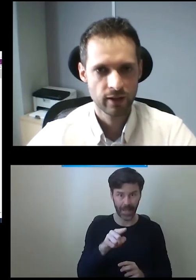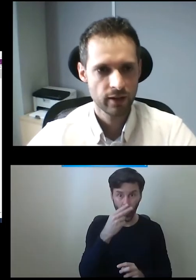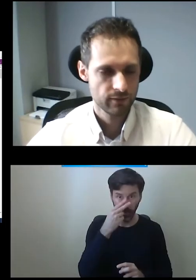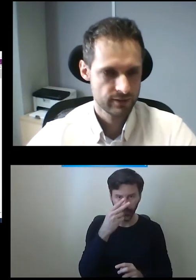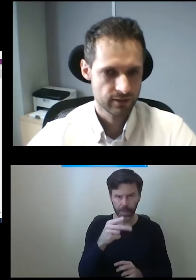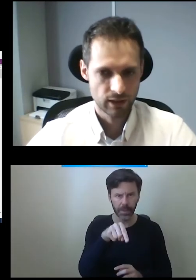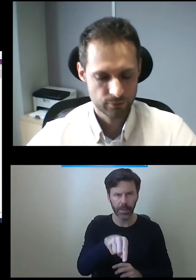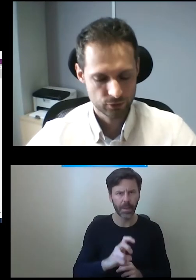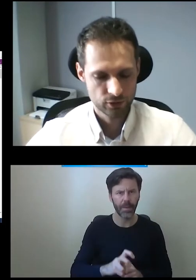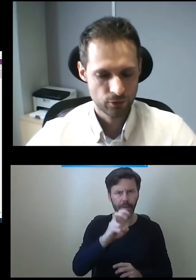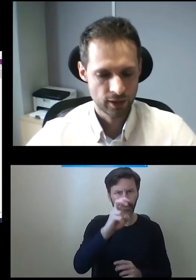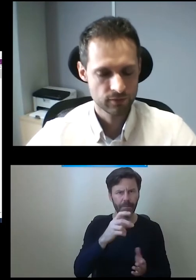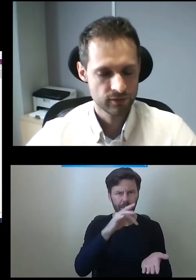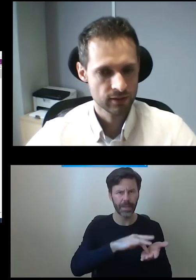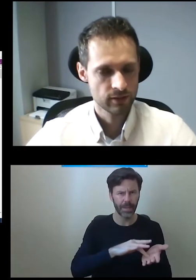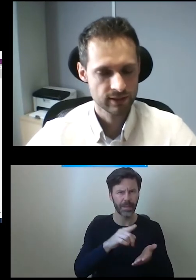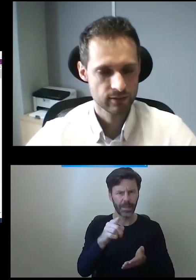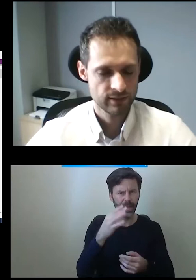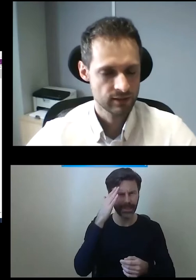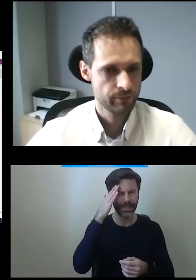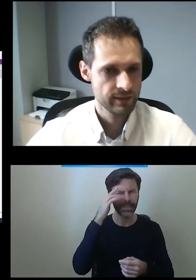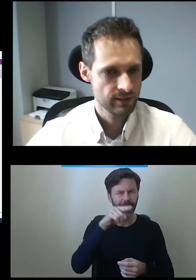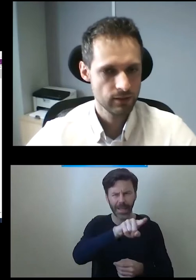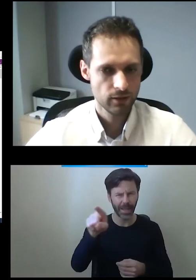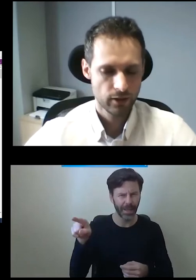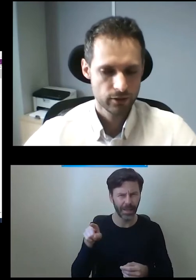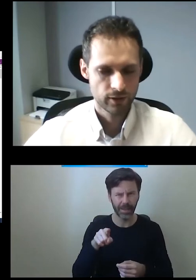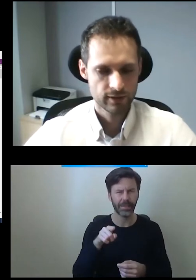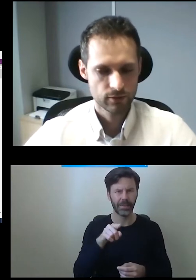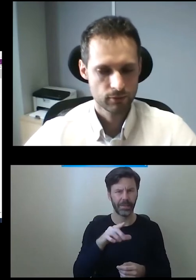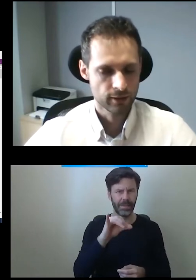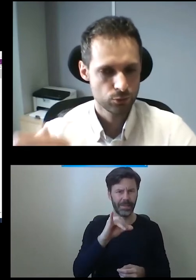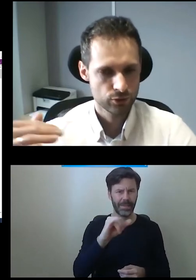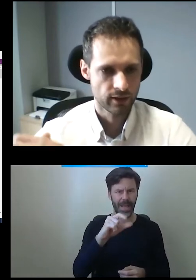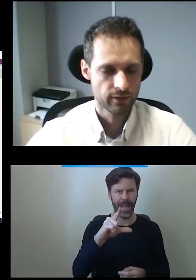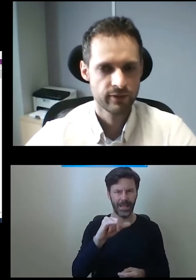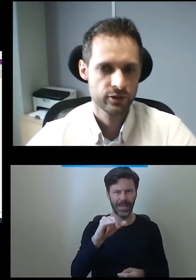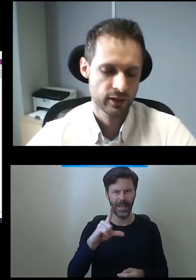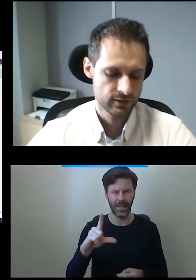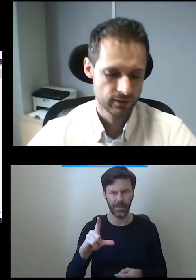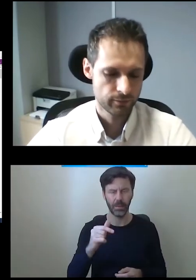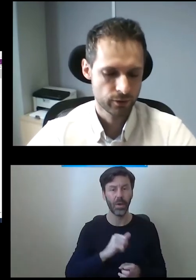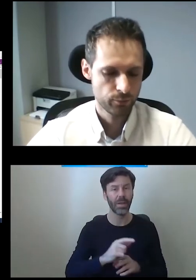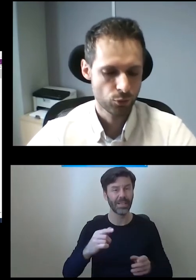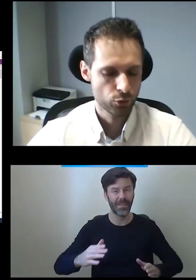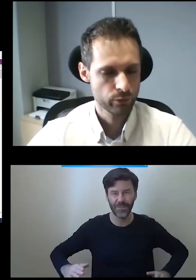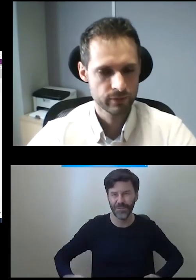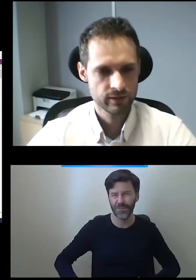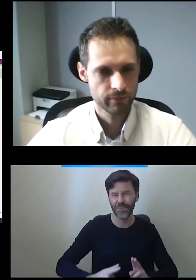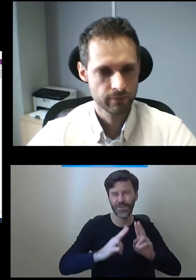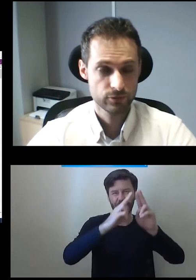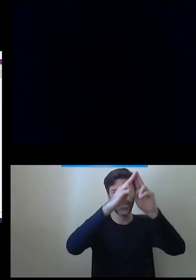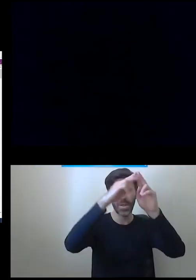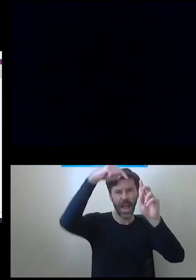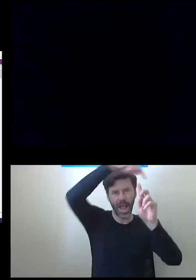winda w Seattle, nie wiem, czy ktoś kojarzy w Seattle, takie Seattle Space Needle. To jest taka duża wieża z takim półokrągłym